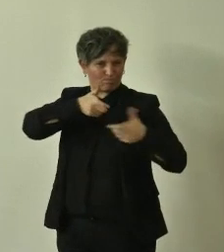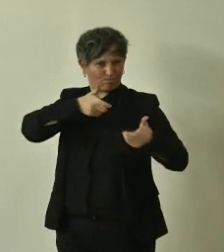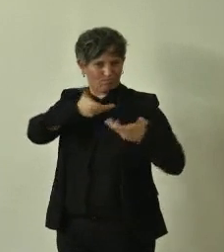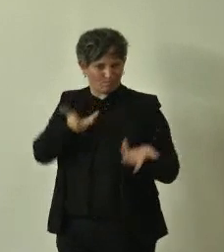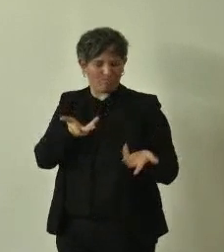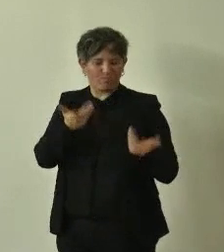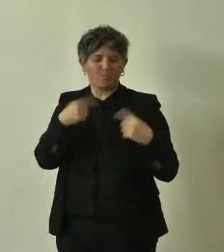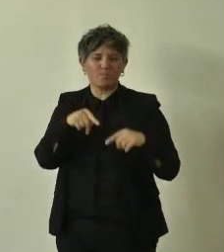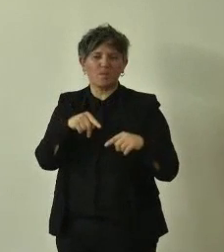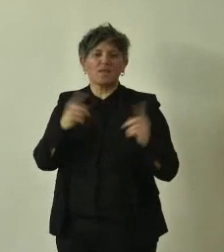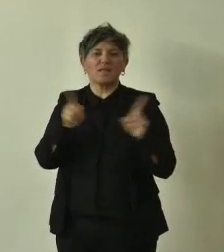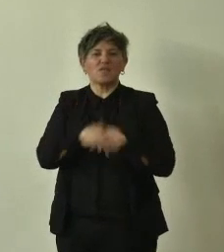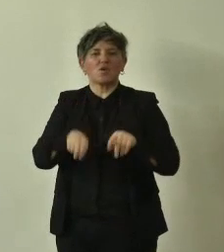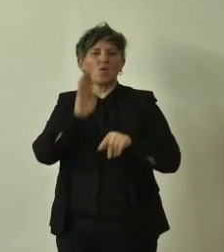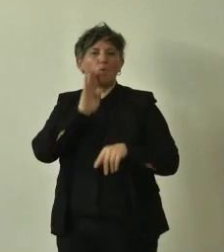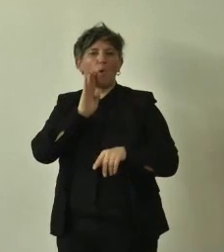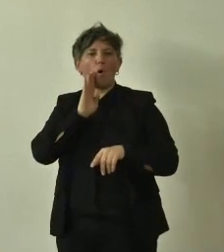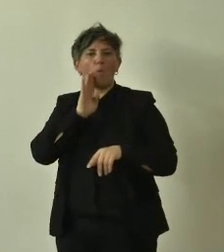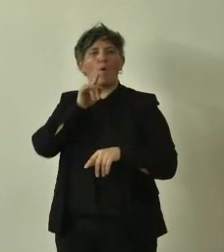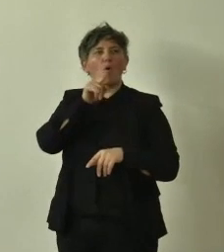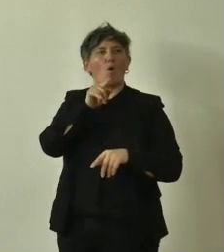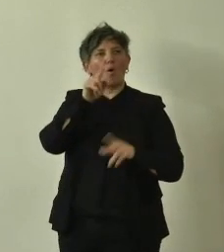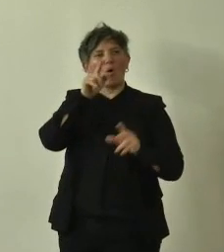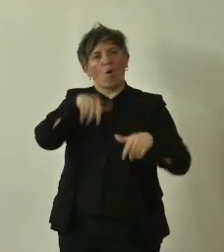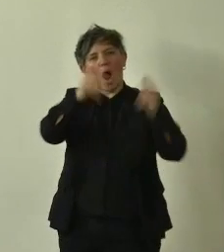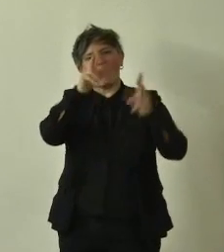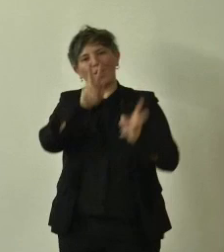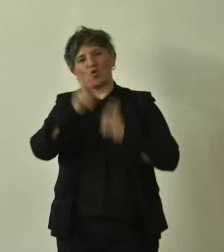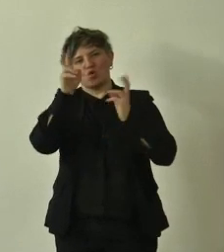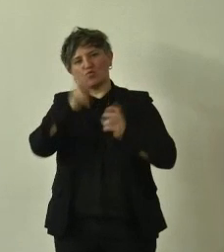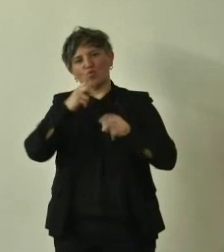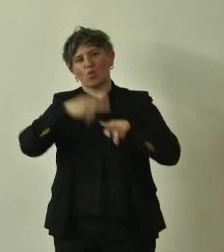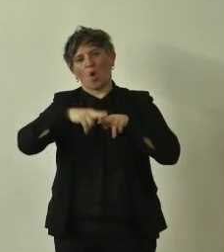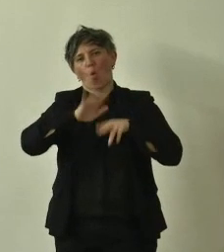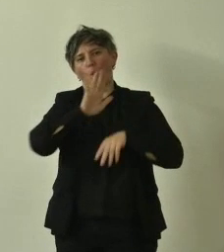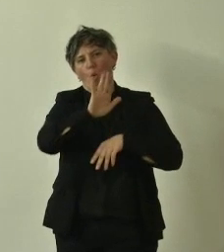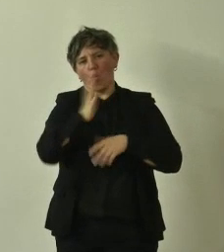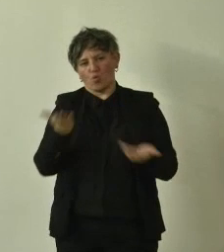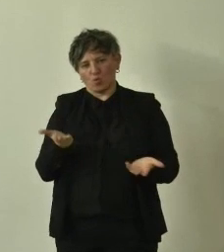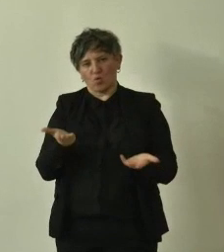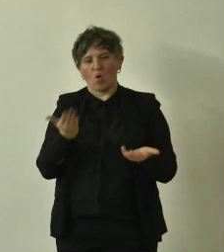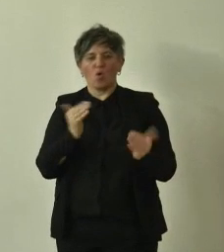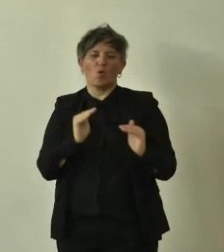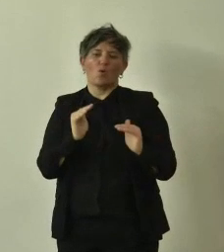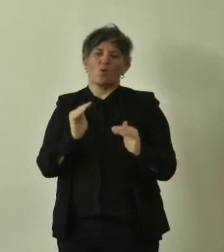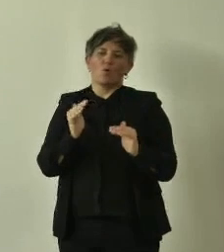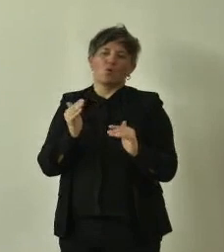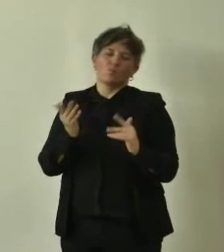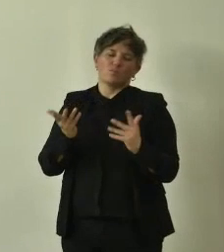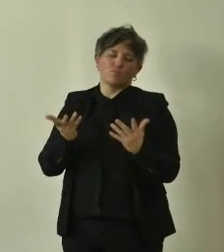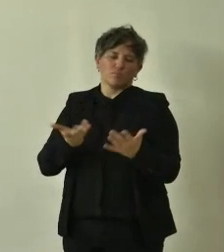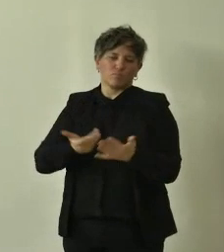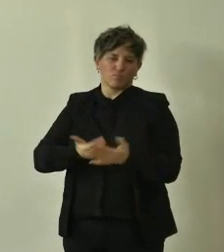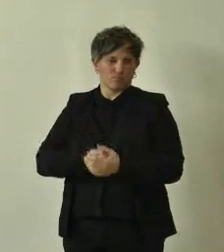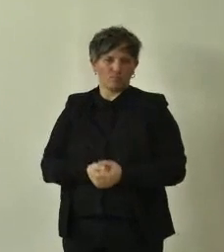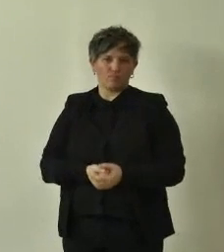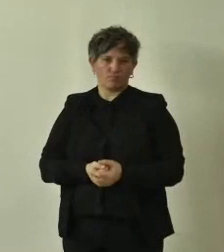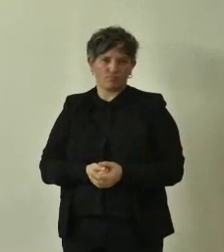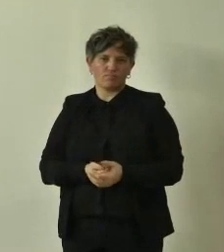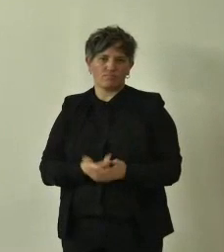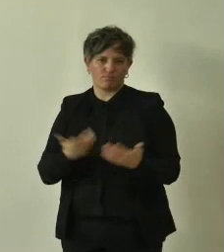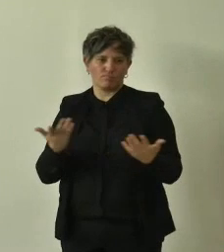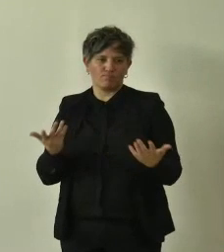un atteggiamento utilitaristico, cioè si preserva e si favorisce quello che in un certo